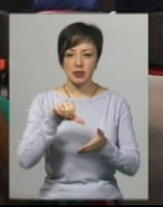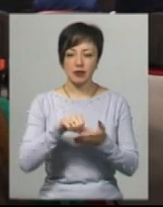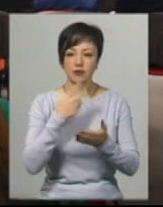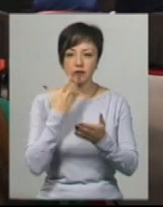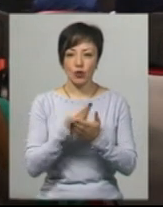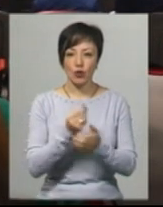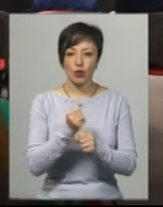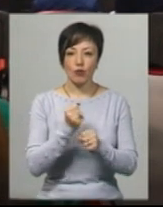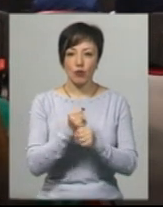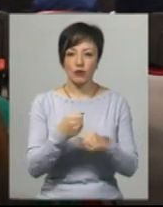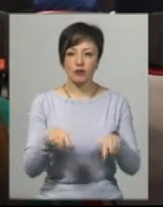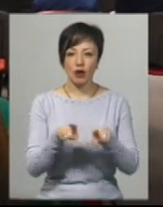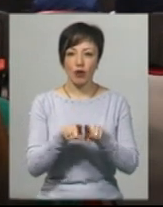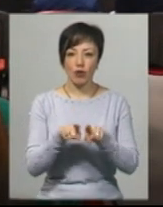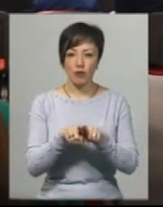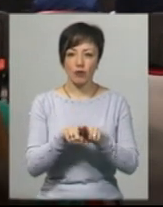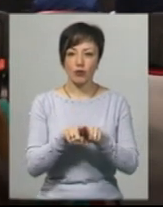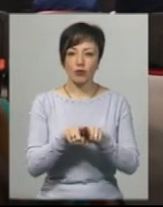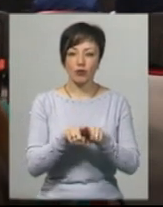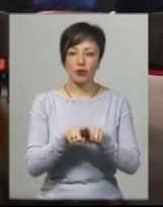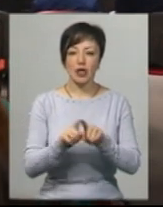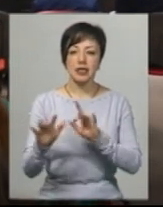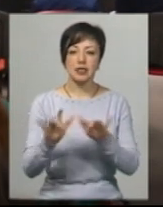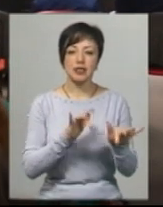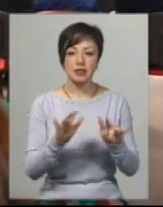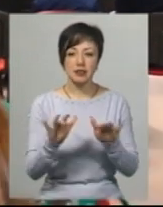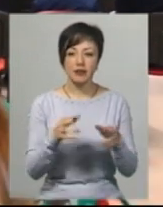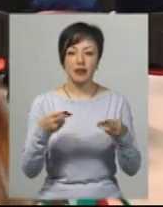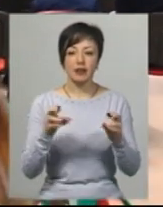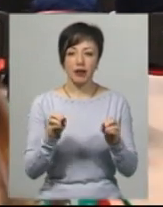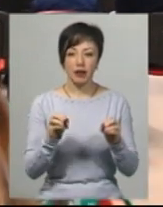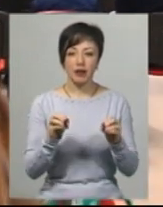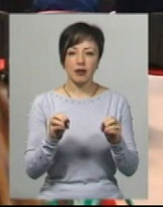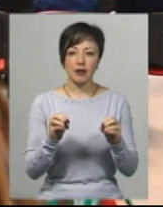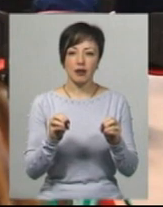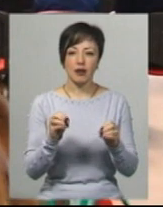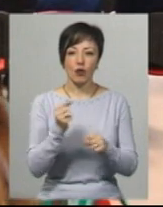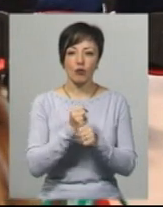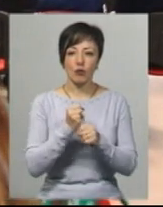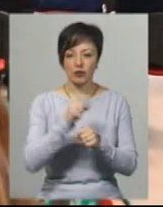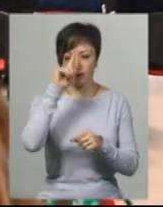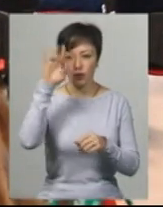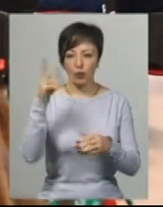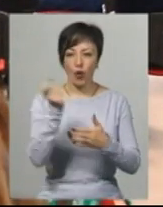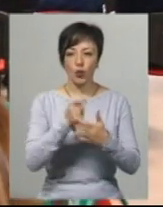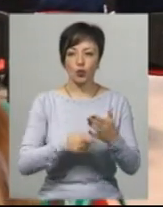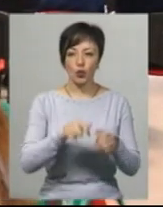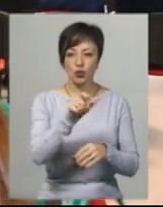роботу колядники на такому дійстві, де презентуються роботи відомих художників нашої